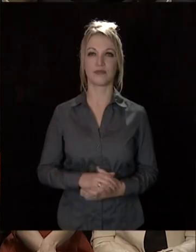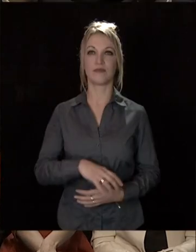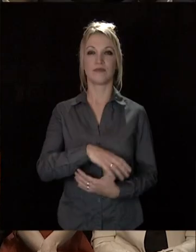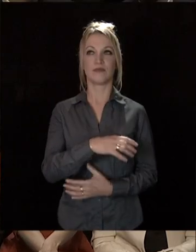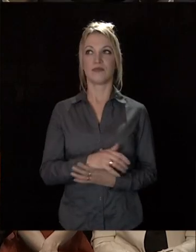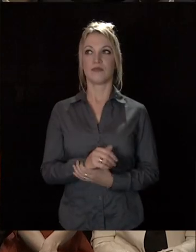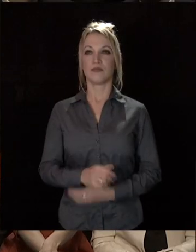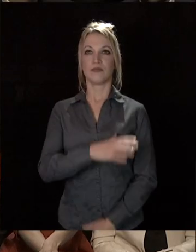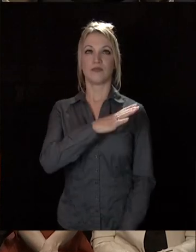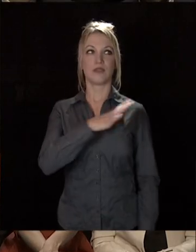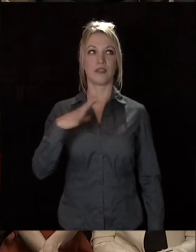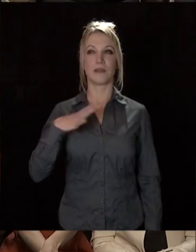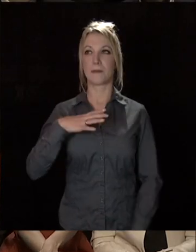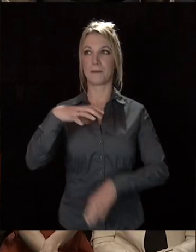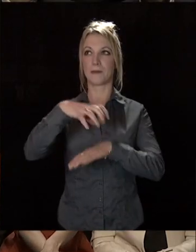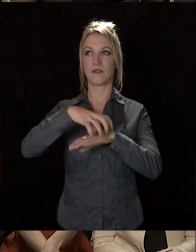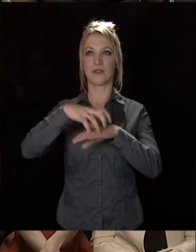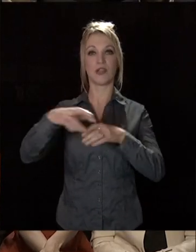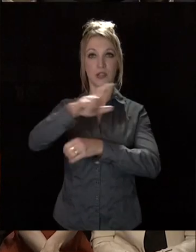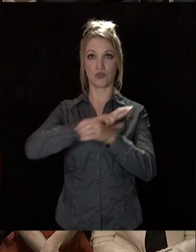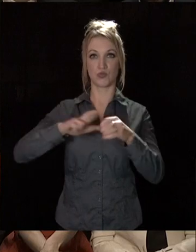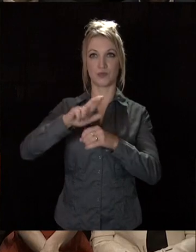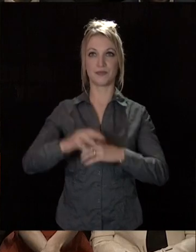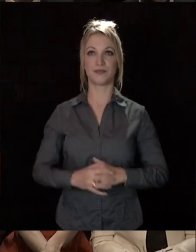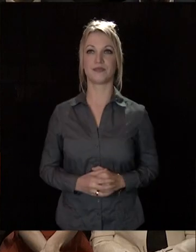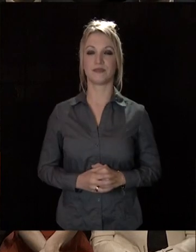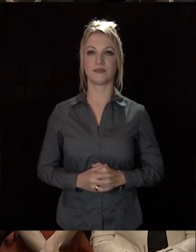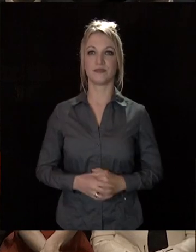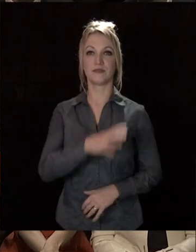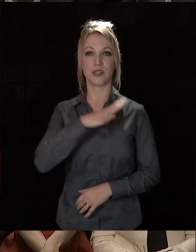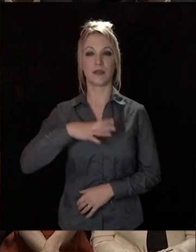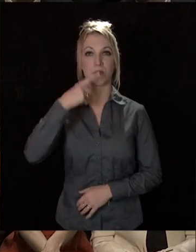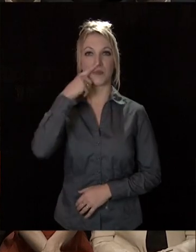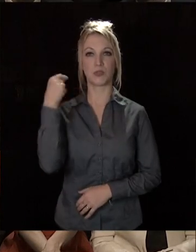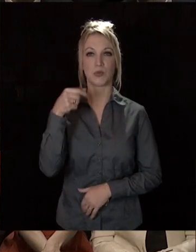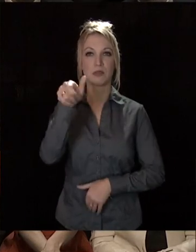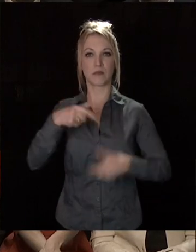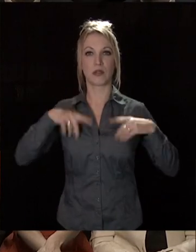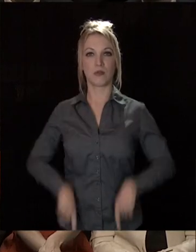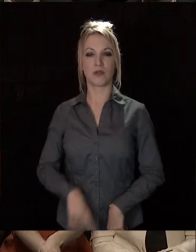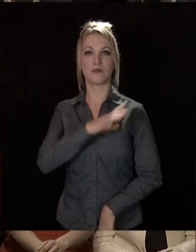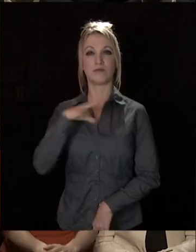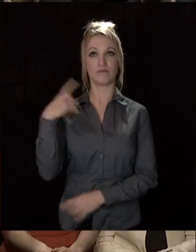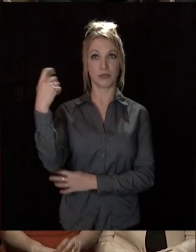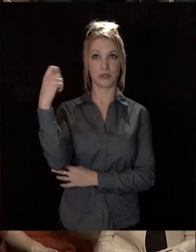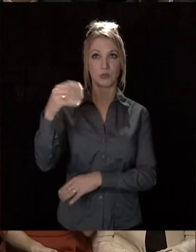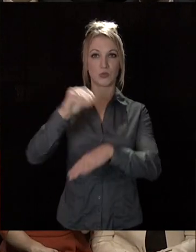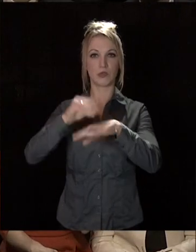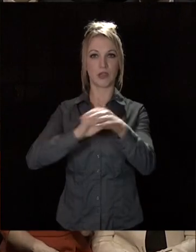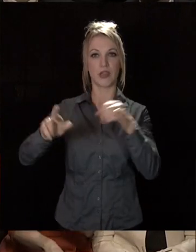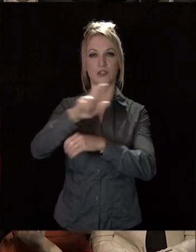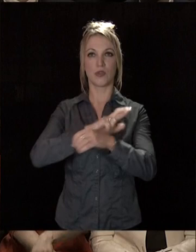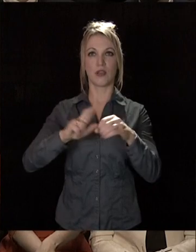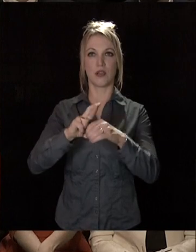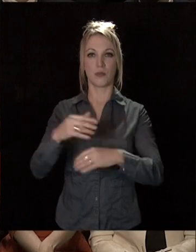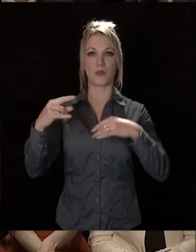Madame la préfète de région, mesdames, messieurs les parlementaires, madame la présidente du conseil régional